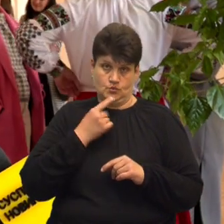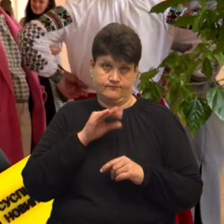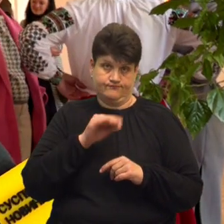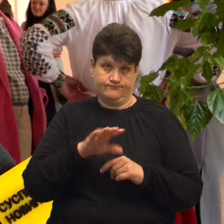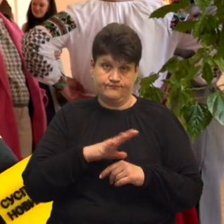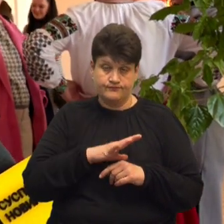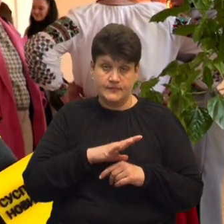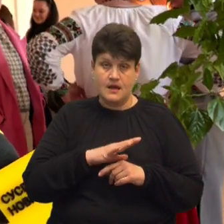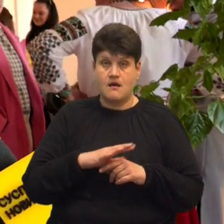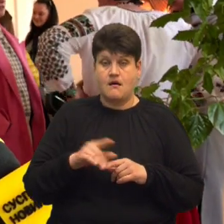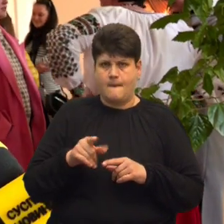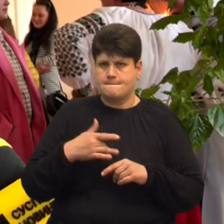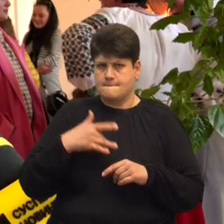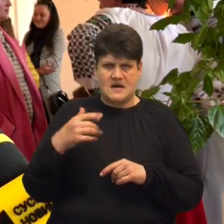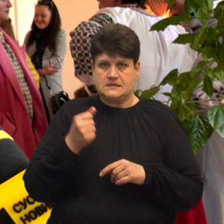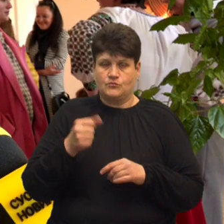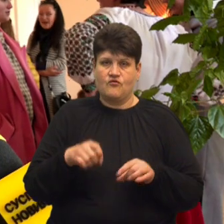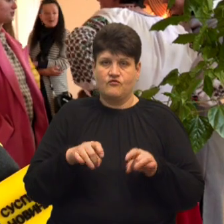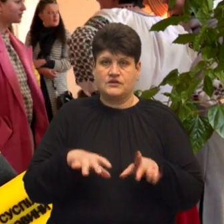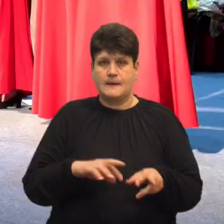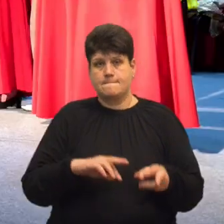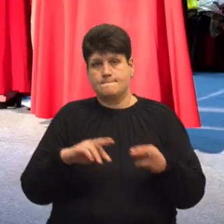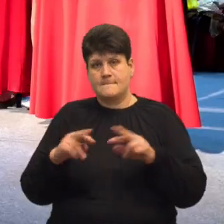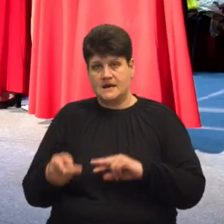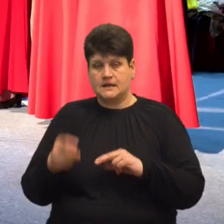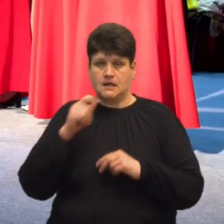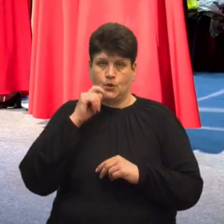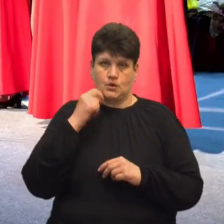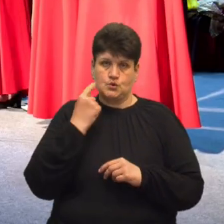просто так принципово вирішили перейти на українську мову.